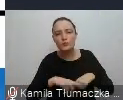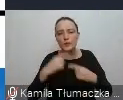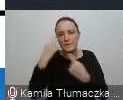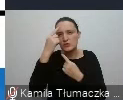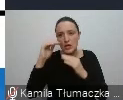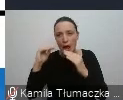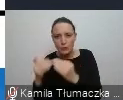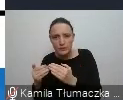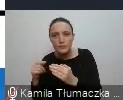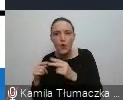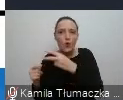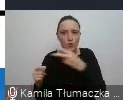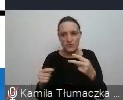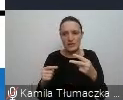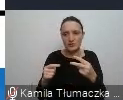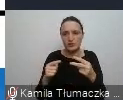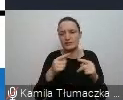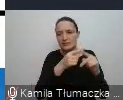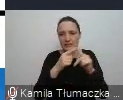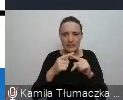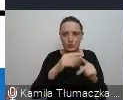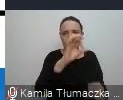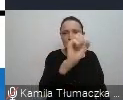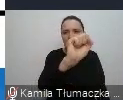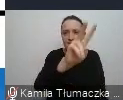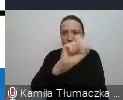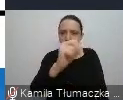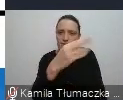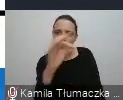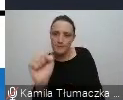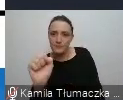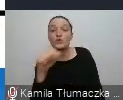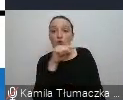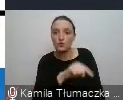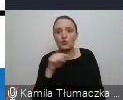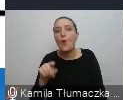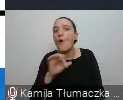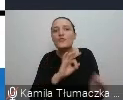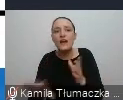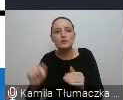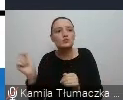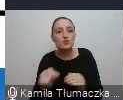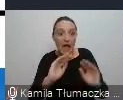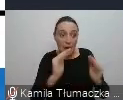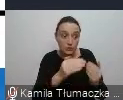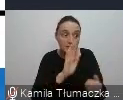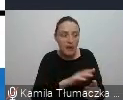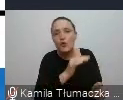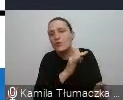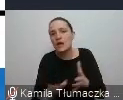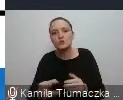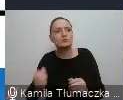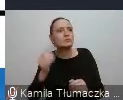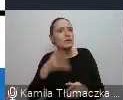postawiono tu znak równości, czyli jeśli osoba ma autyzm, jest jednocześnie geniuszem. No nie jest tak.